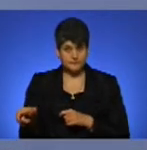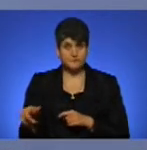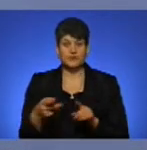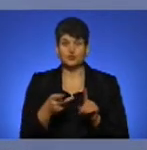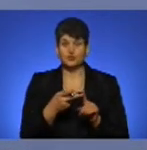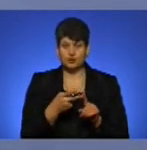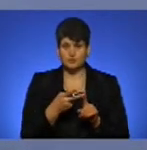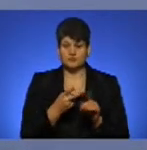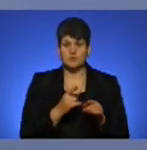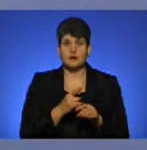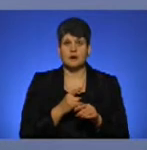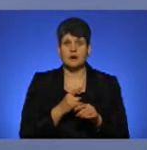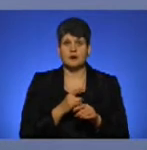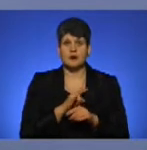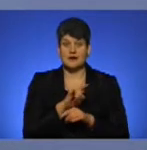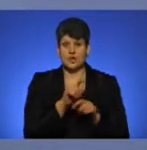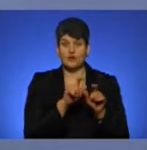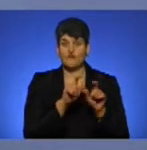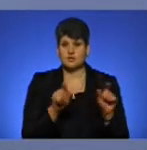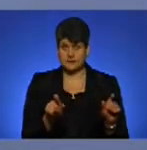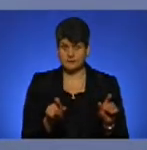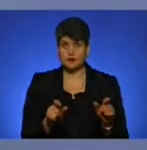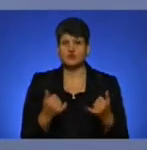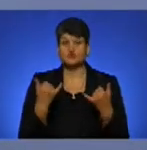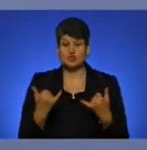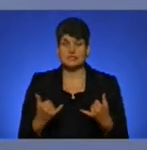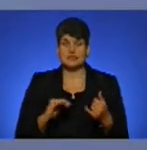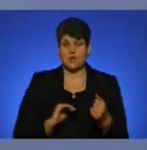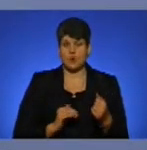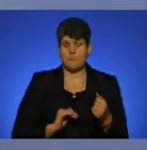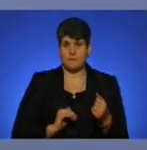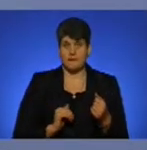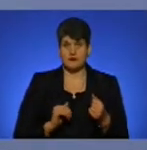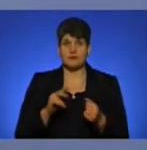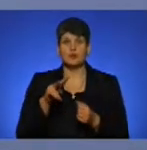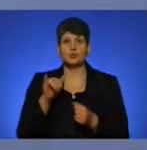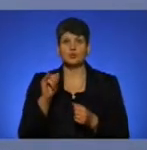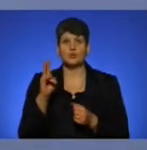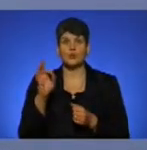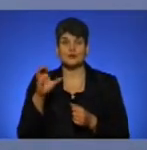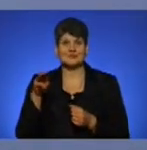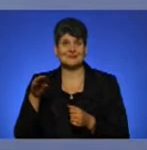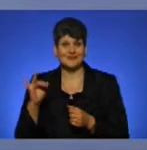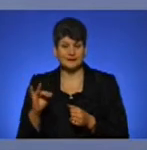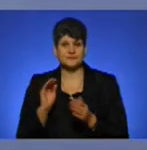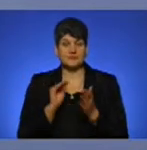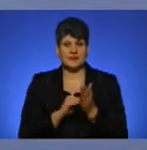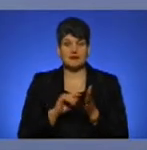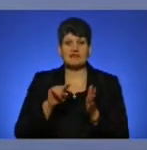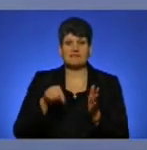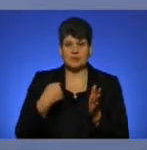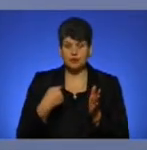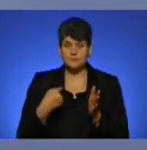друге – аеровокзал. Сучасні компанії виставляють, в тому числі і лавкости, таку вимогу, що